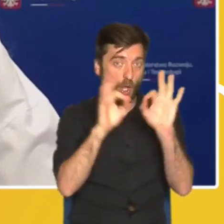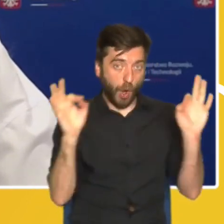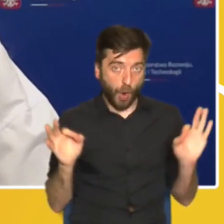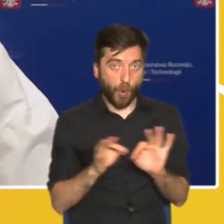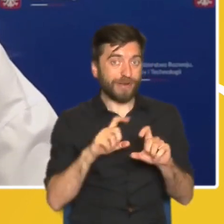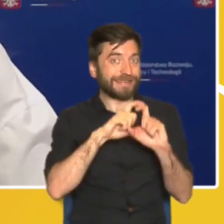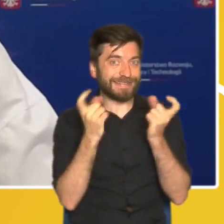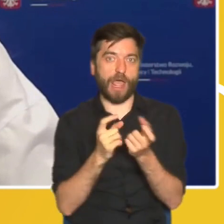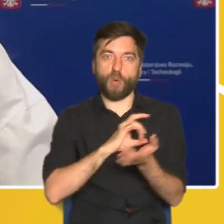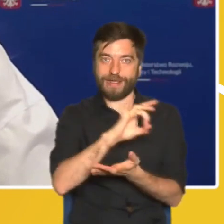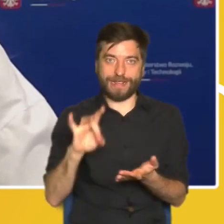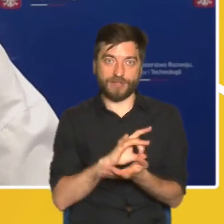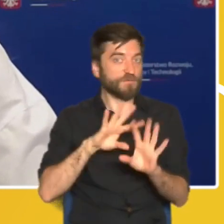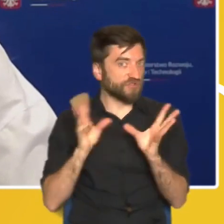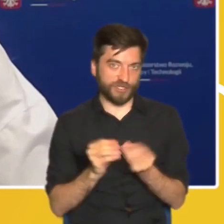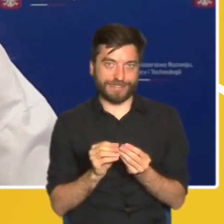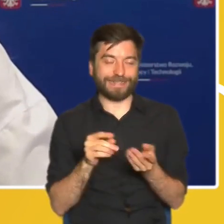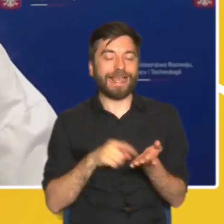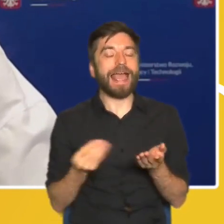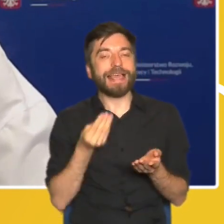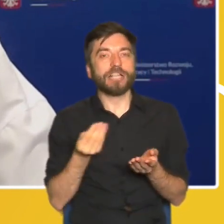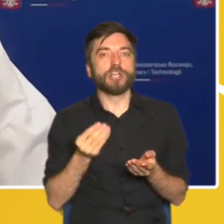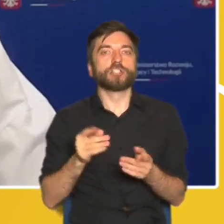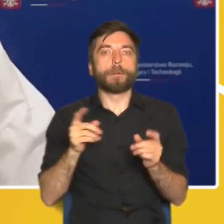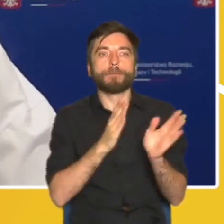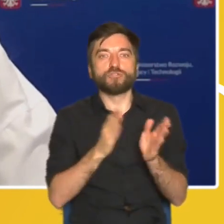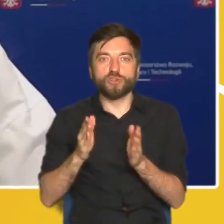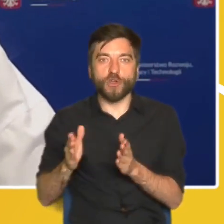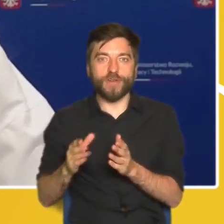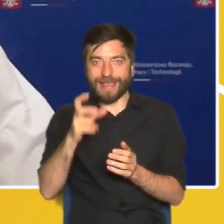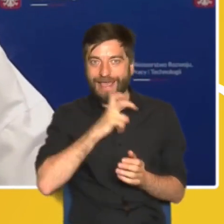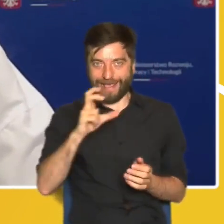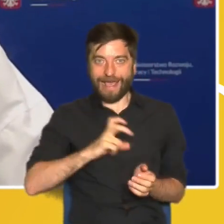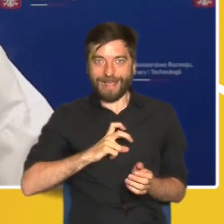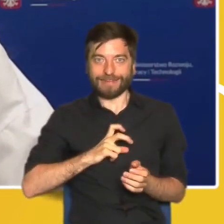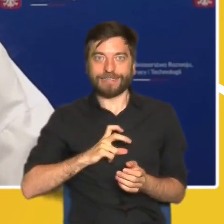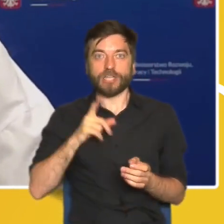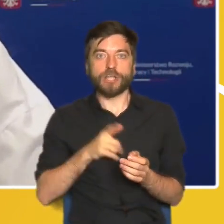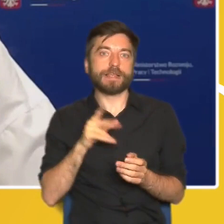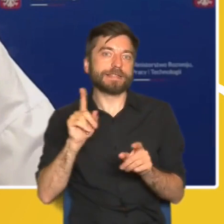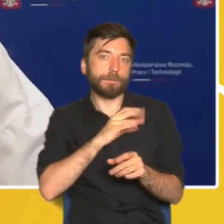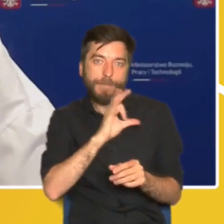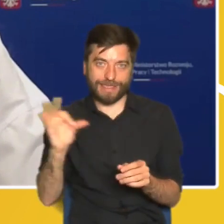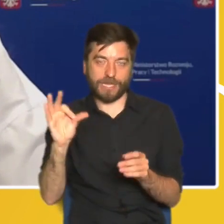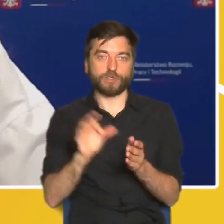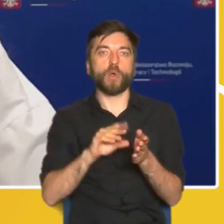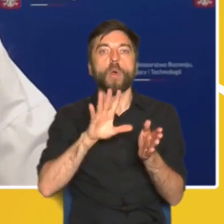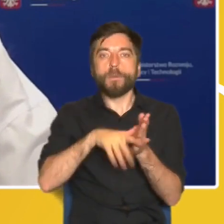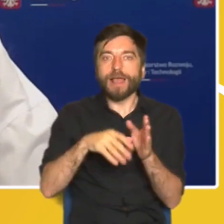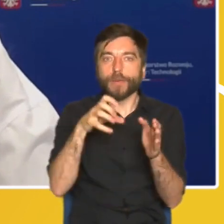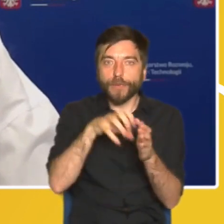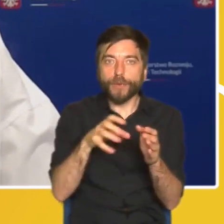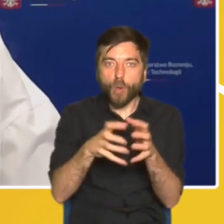na terenie wszystkich gmin, jak i przygotowanie kadr urbanistów, którzy będą odpowiedzialni za sporządzanie tych